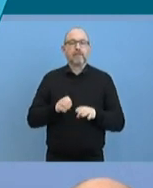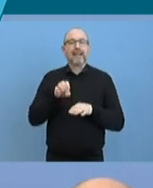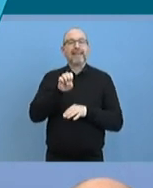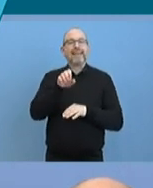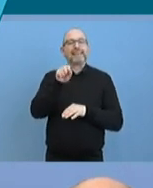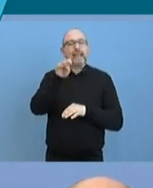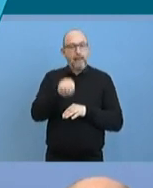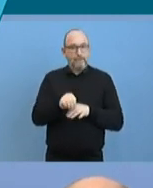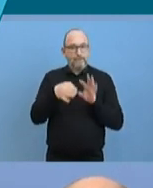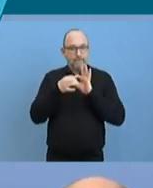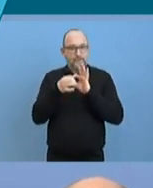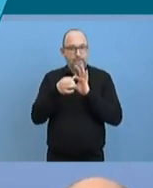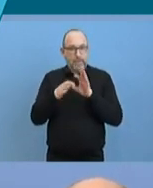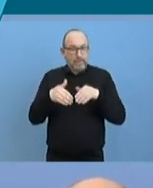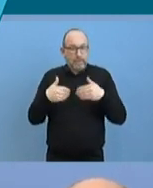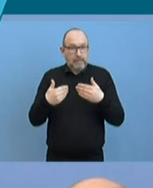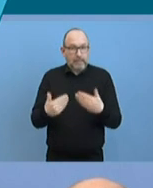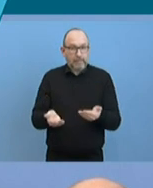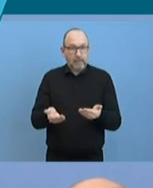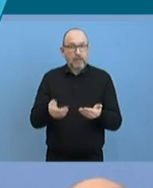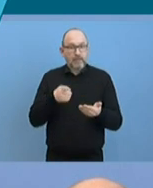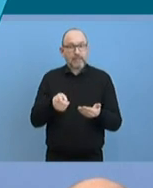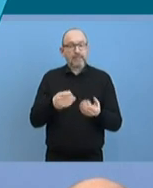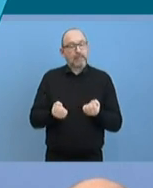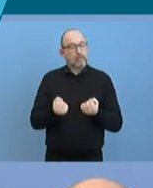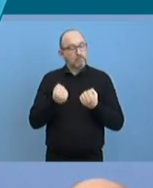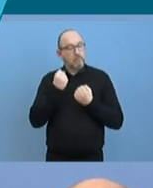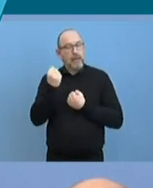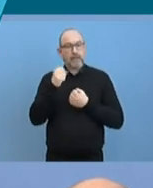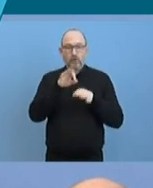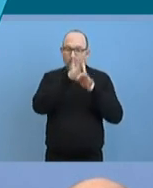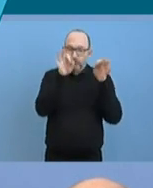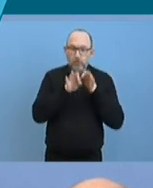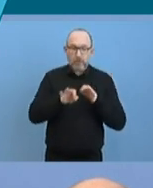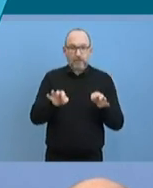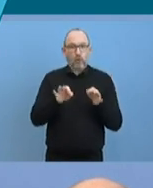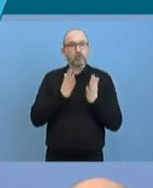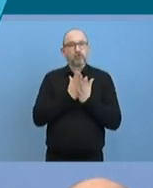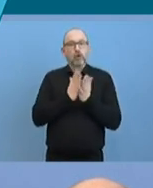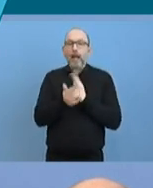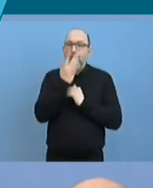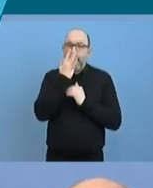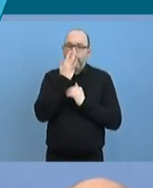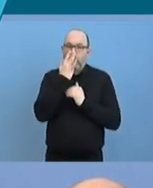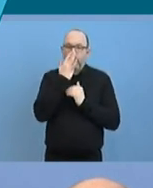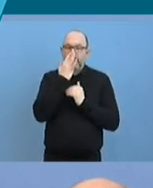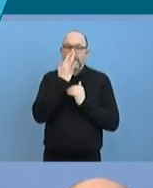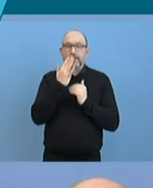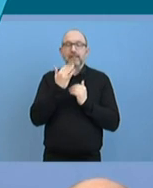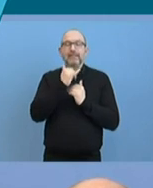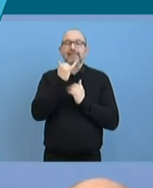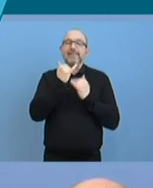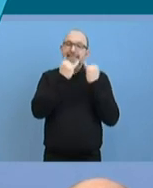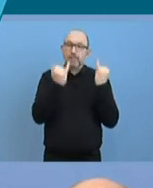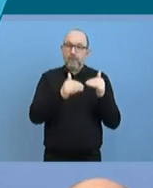Wir haben mit dem ESM ein wirkmächtiges und funktionierendes und erprobtes Instrument, das